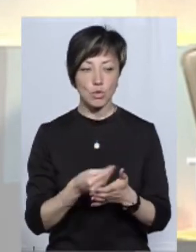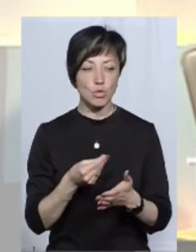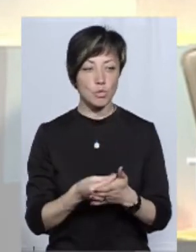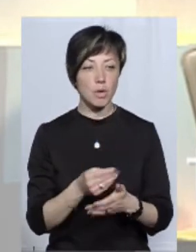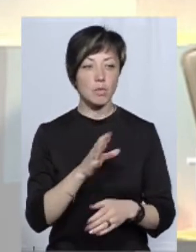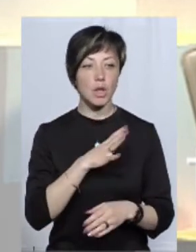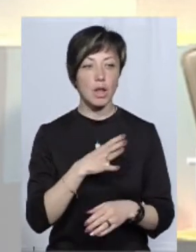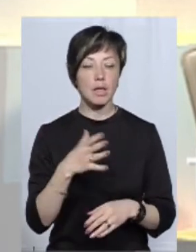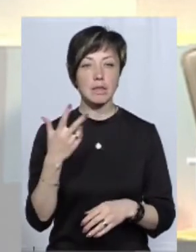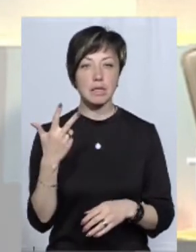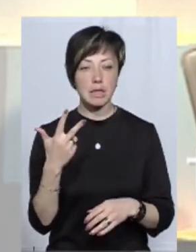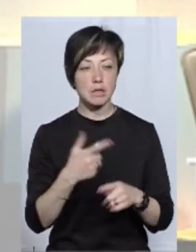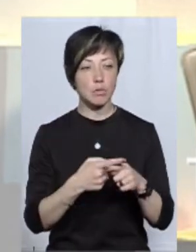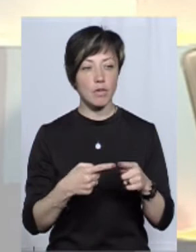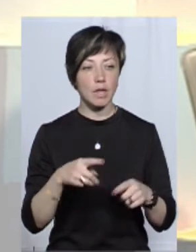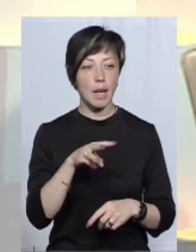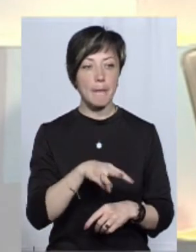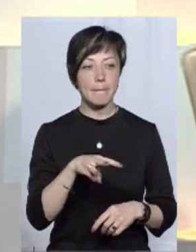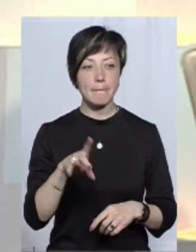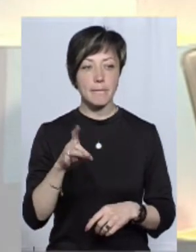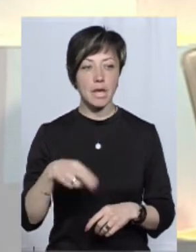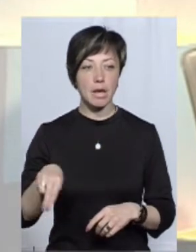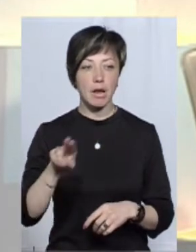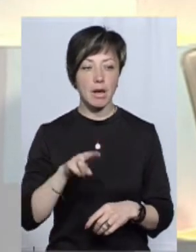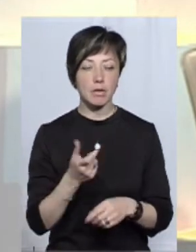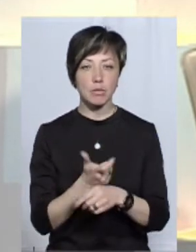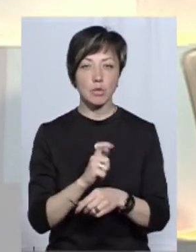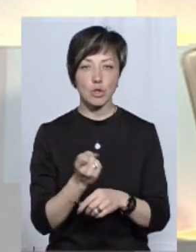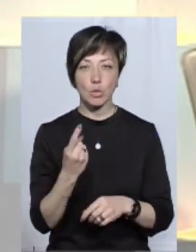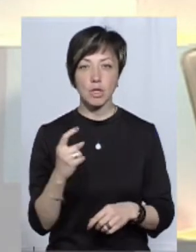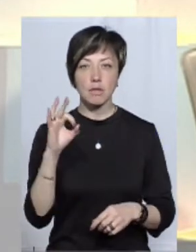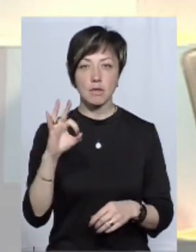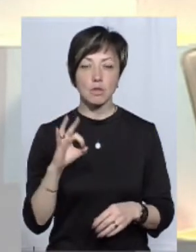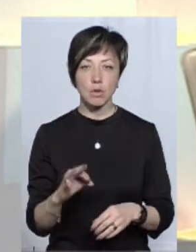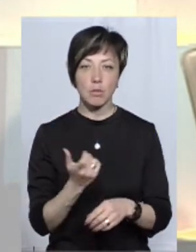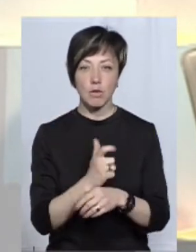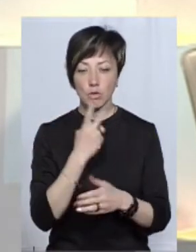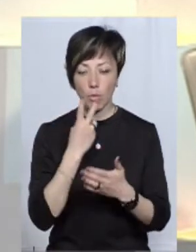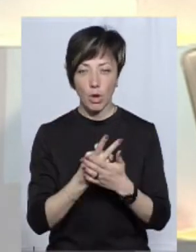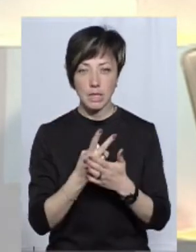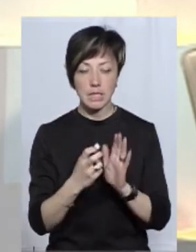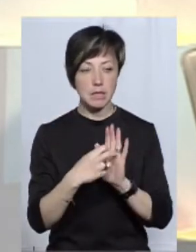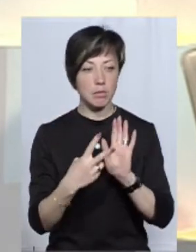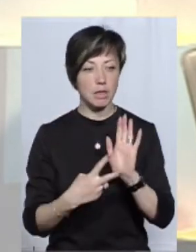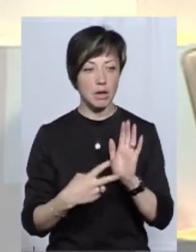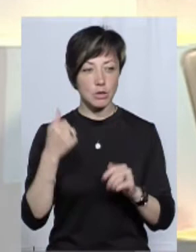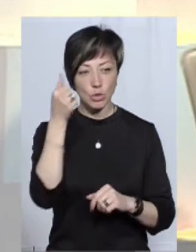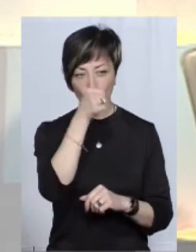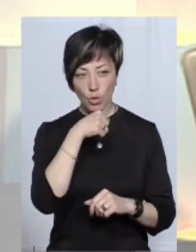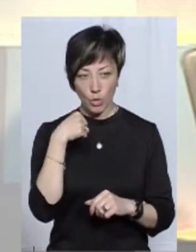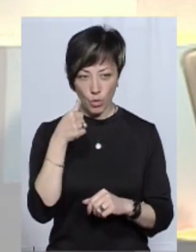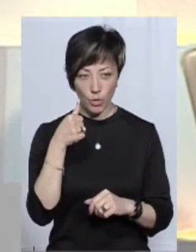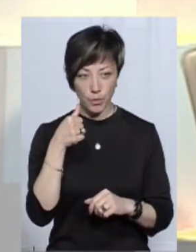склала майже 3,5 мільярди. Це більше, ніж на 11 відсотків, перевищує показник 17-го року.